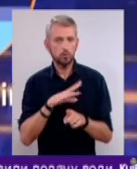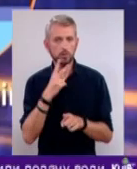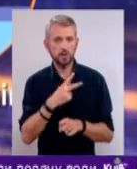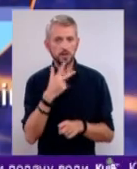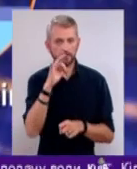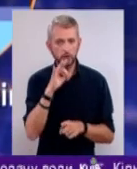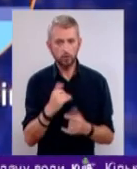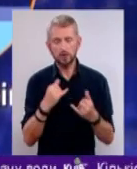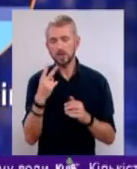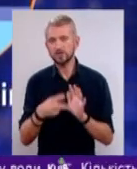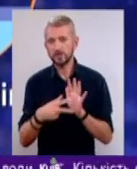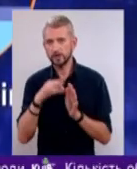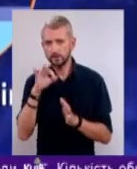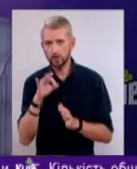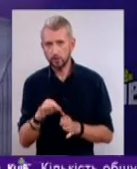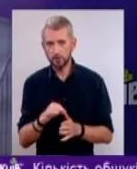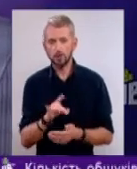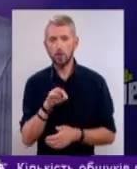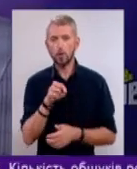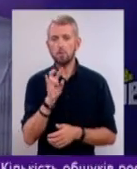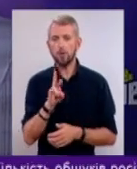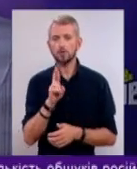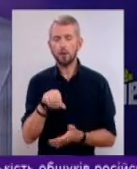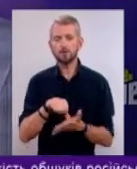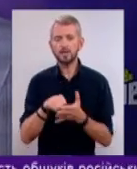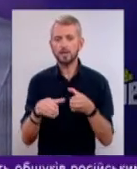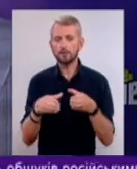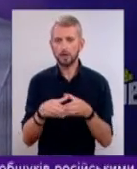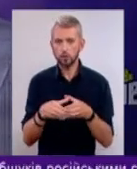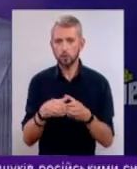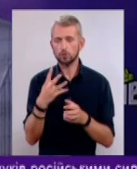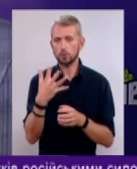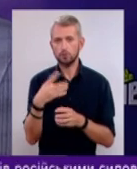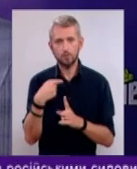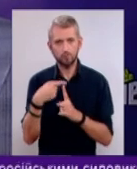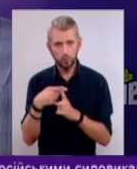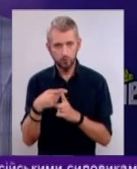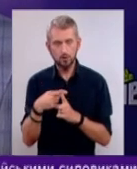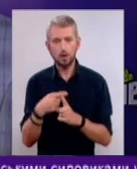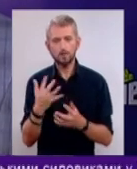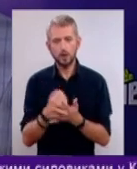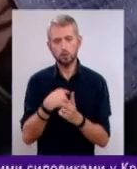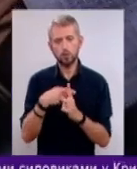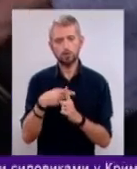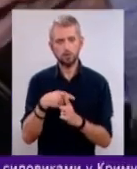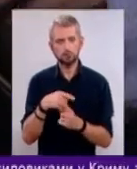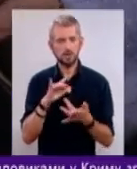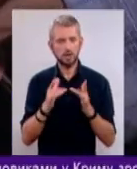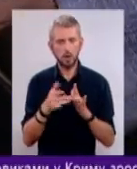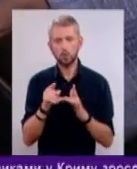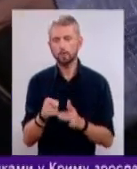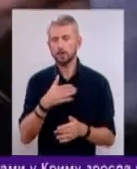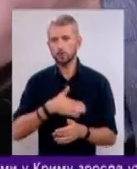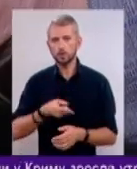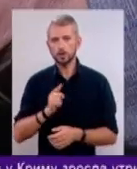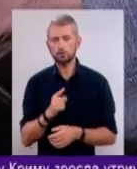зараз 28%. Роман, як представник категорії 45+, теж знайшов для себе переваги інтернету. Чоловік задоволений